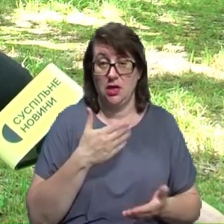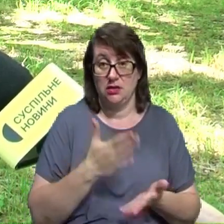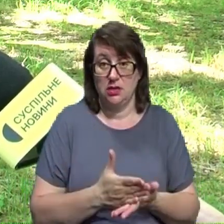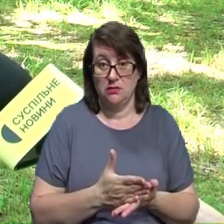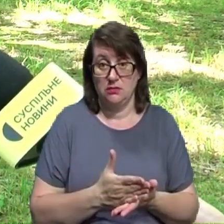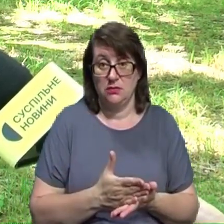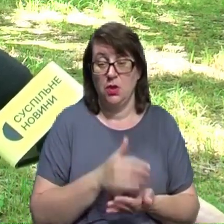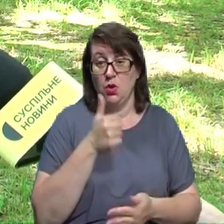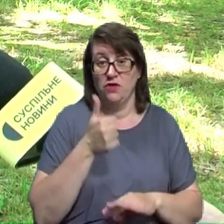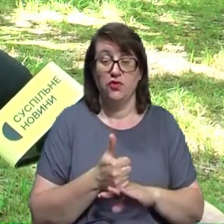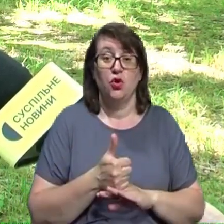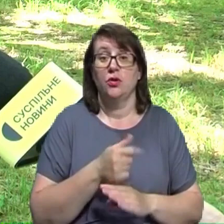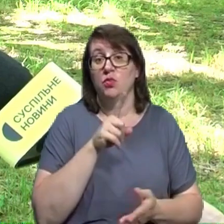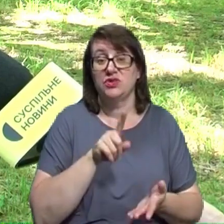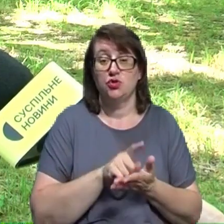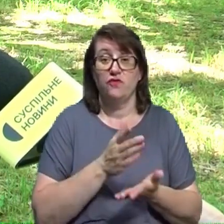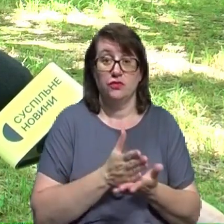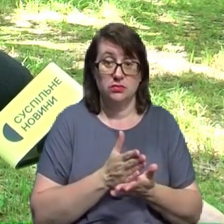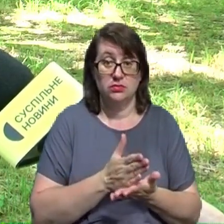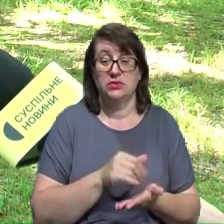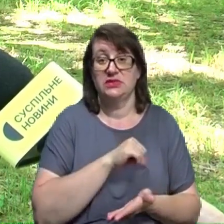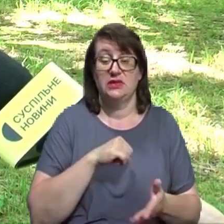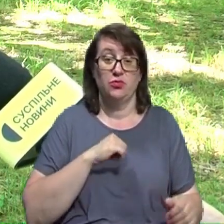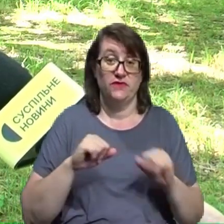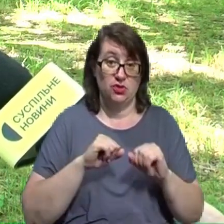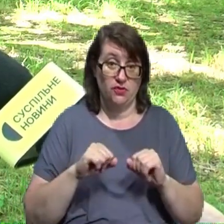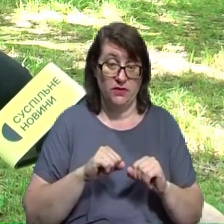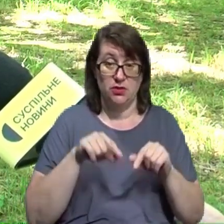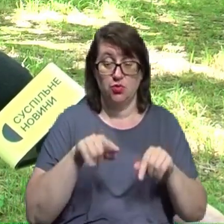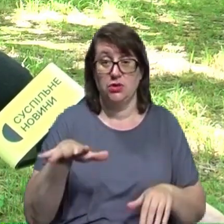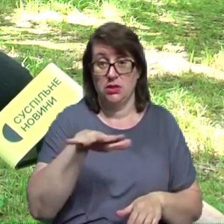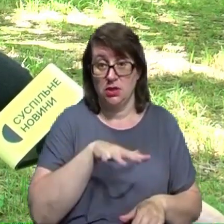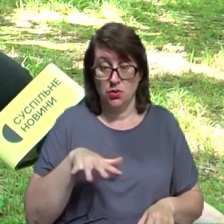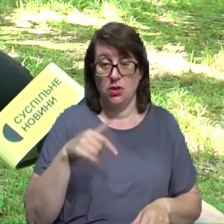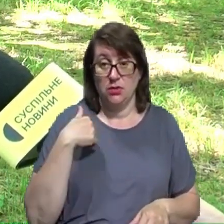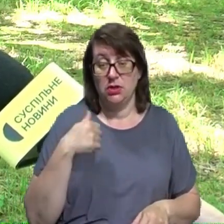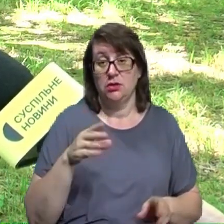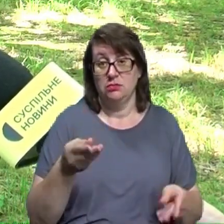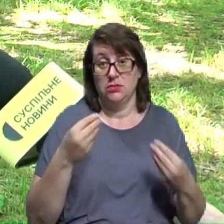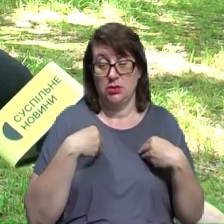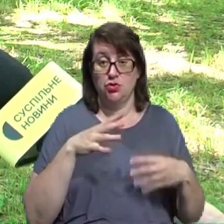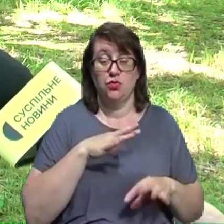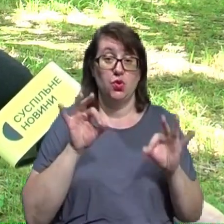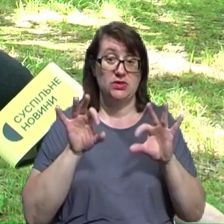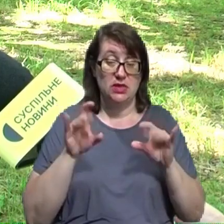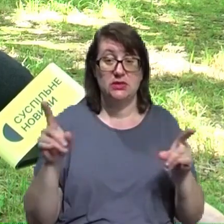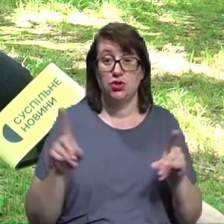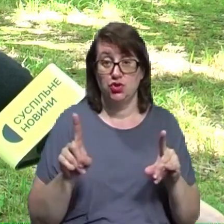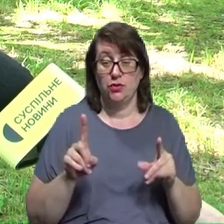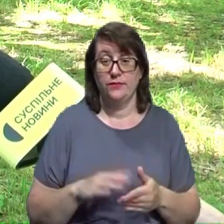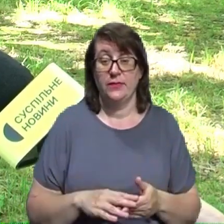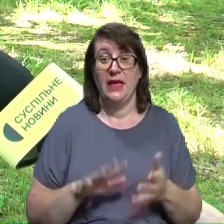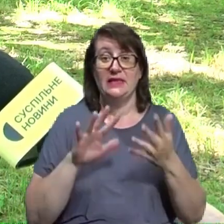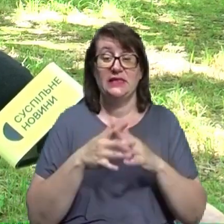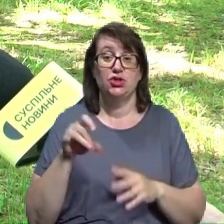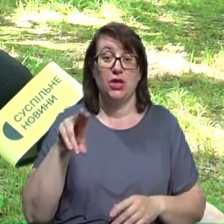посадовою особою саме місцевого самоврядування тут на території. Мені було надано роз'яснення, що селищна рада як